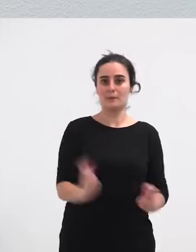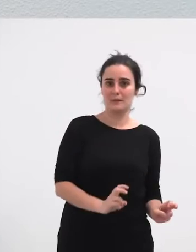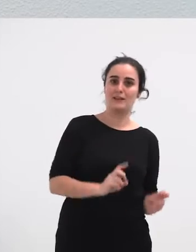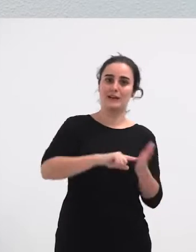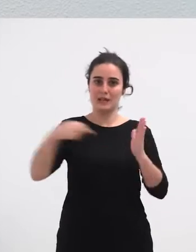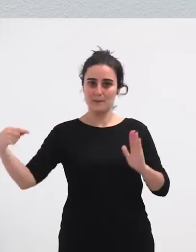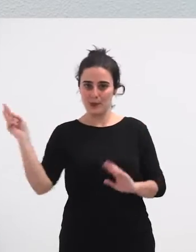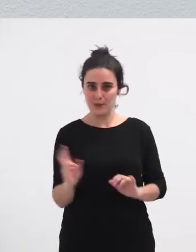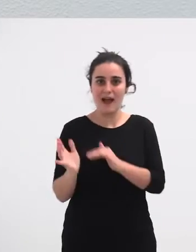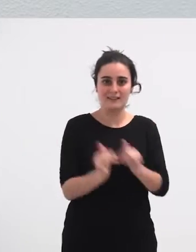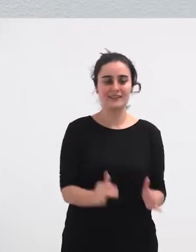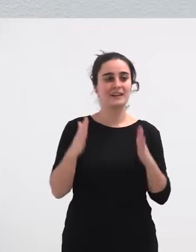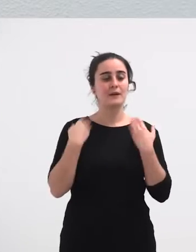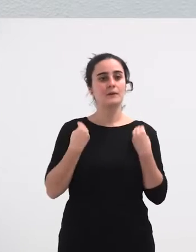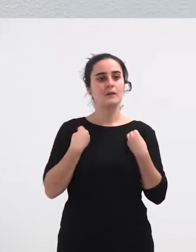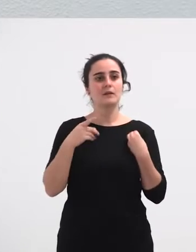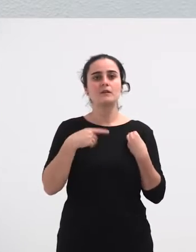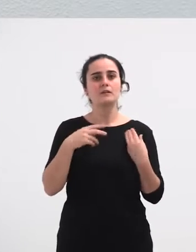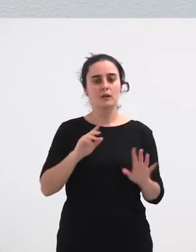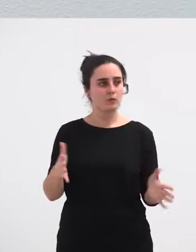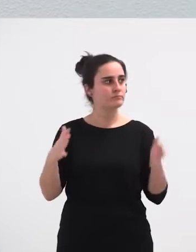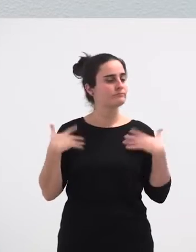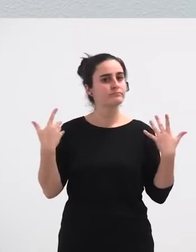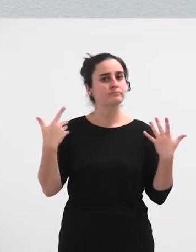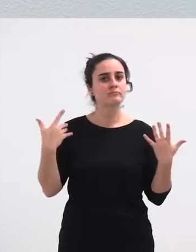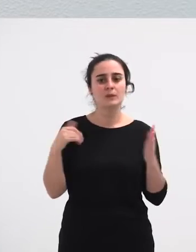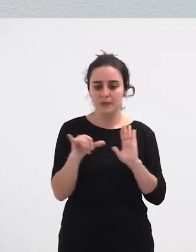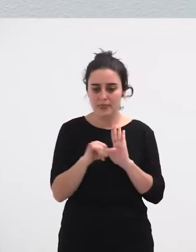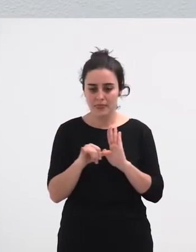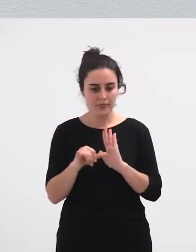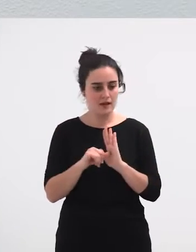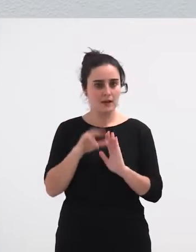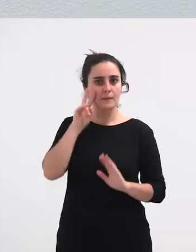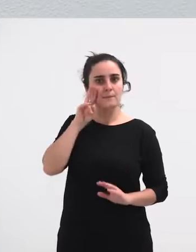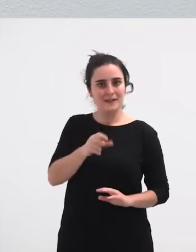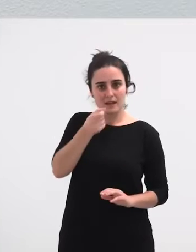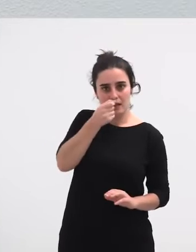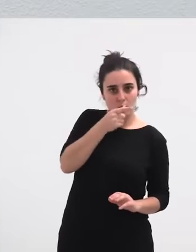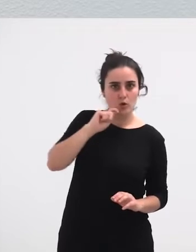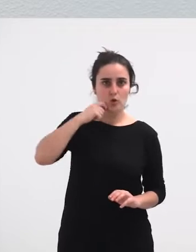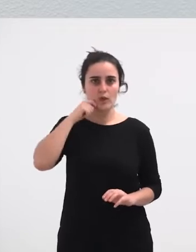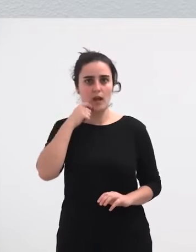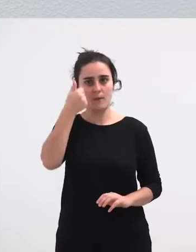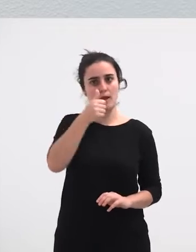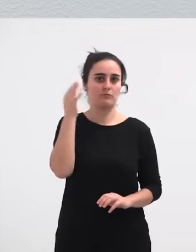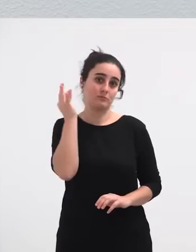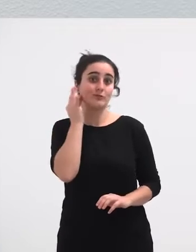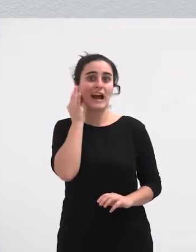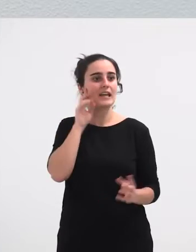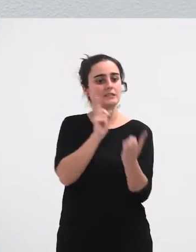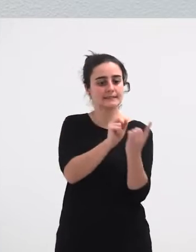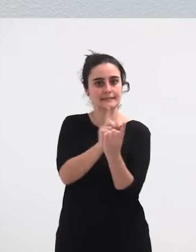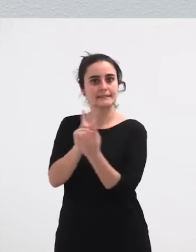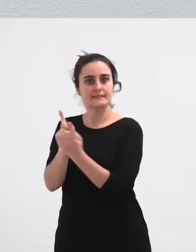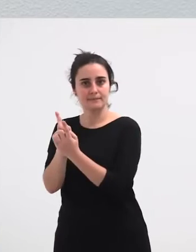da Eta berak topo egin du Gertutik, bertatik, bertatik Irun eta Ondarribiko gizon eta emakume egin, ez Eta bertatik,